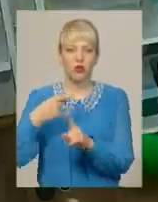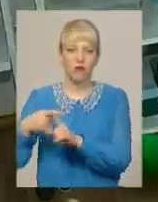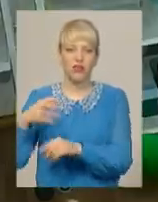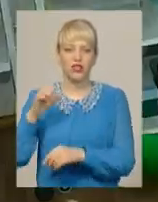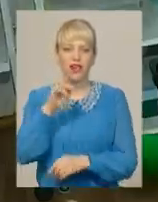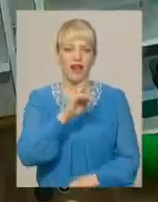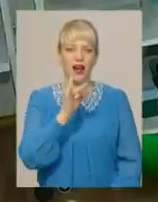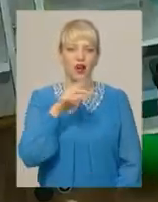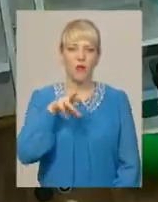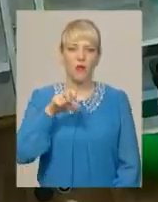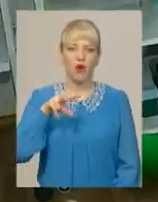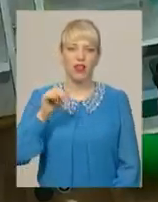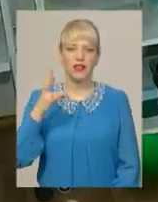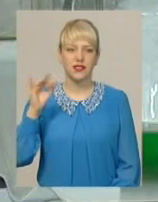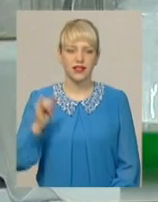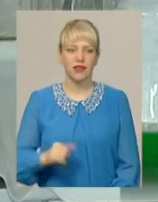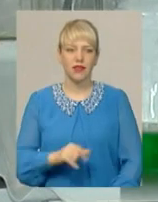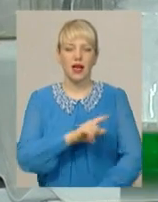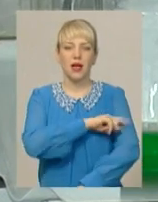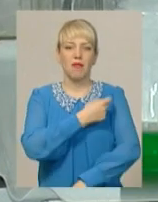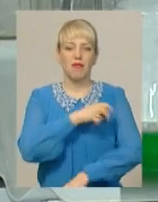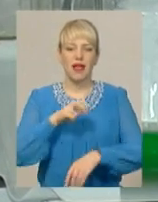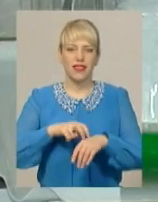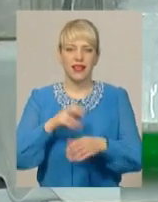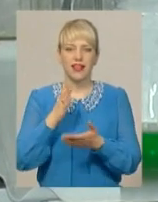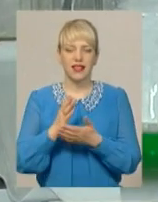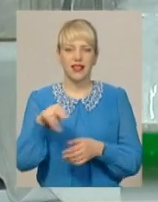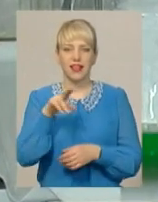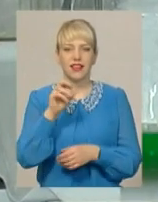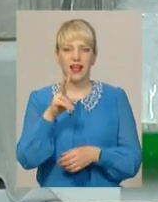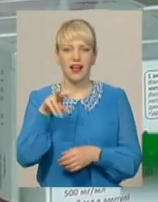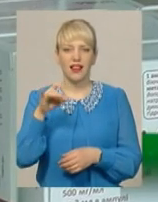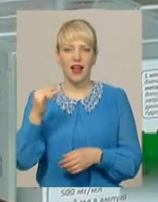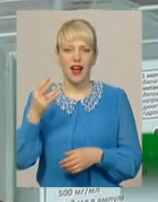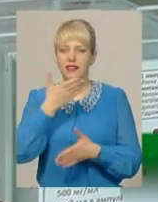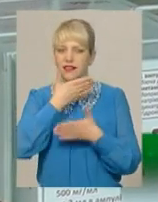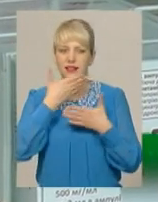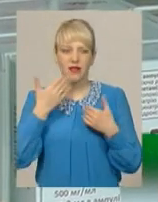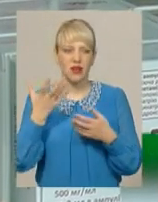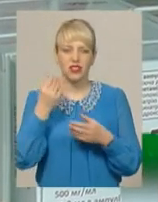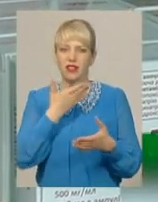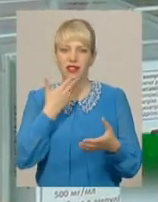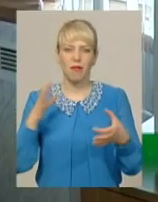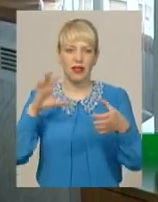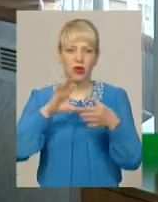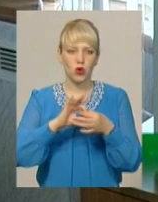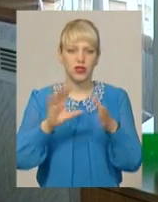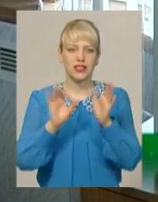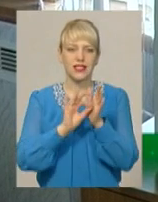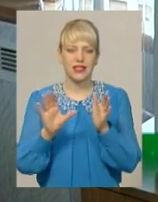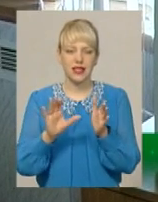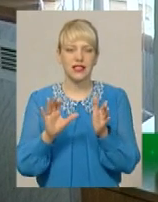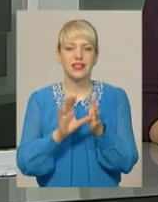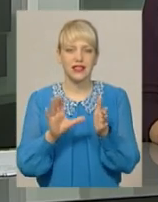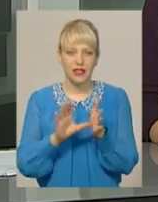Медики є, декларацій немає. Сім центрів первинної медико-санітарної допомоги області ще не підключені до системи електронного здоров'я.